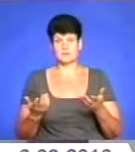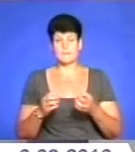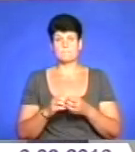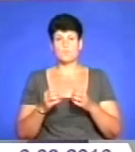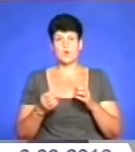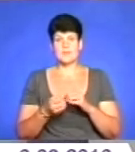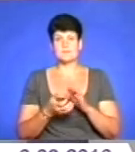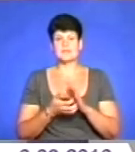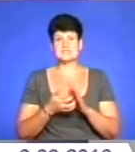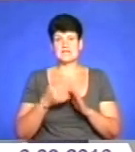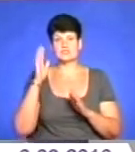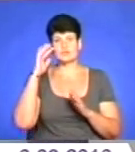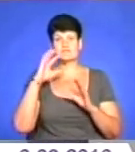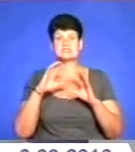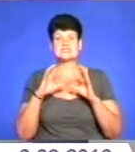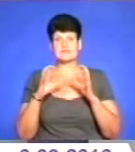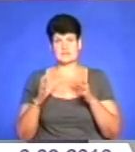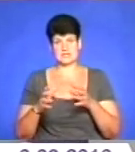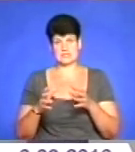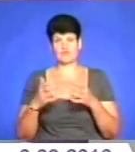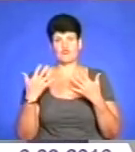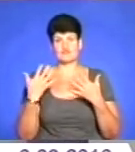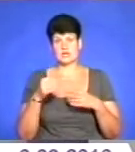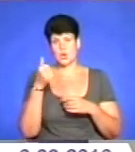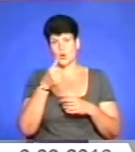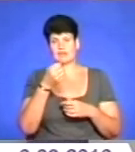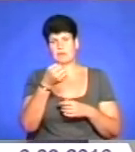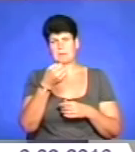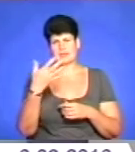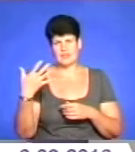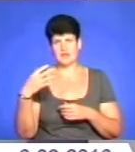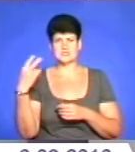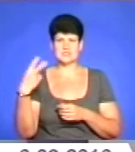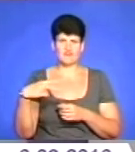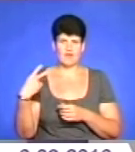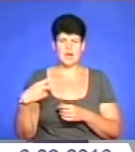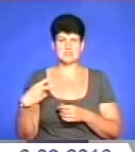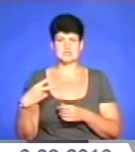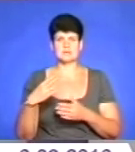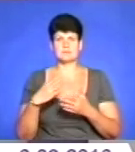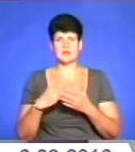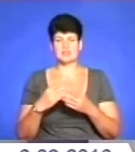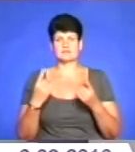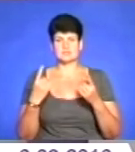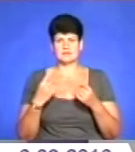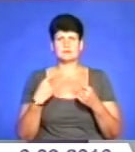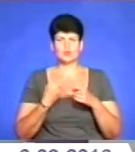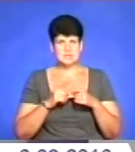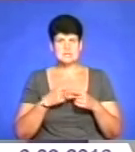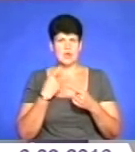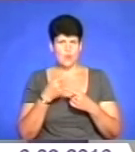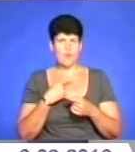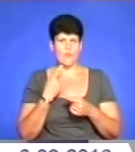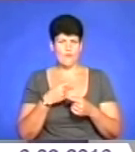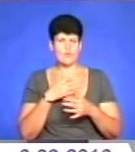Проблема нестачі води в світі вже років 15-20 має актуальність. Про це говорять так, але в нас